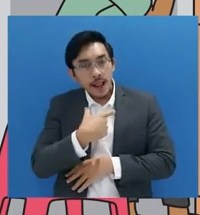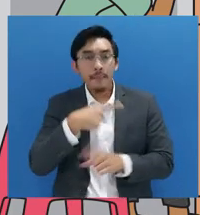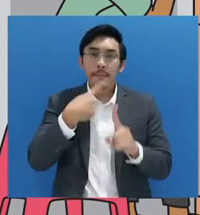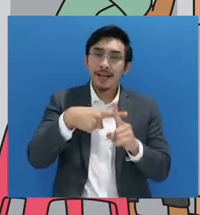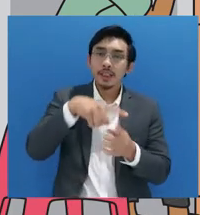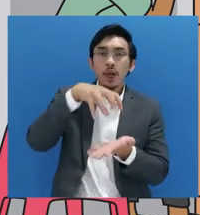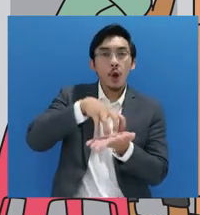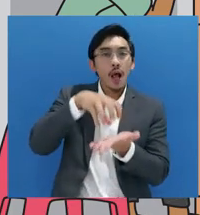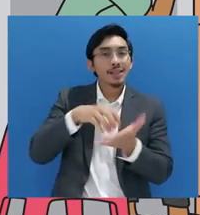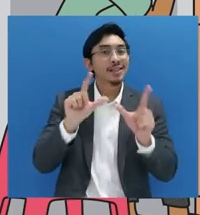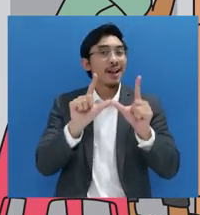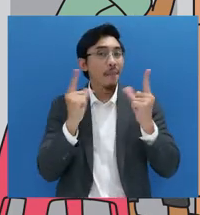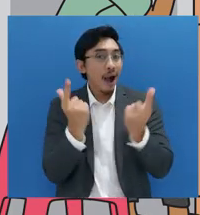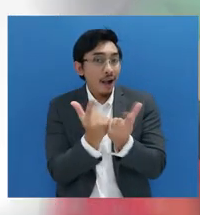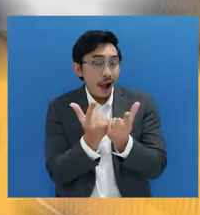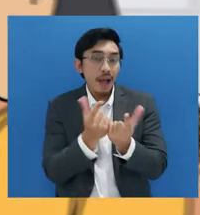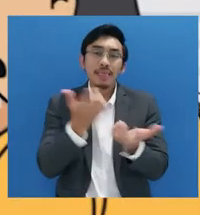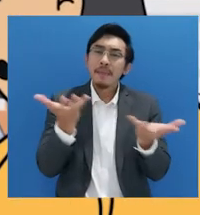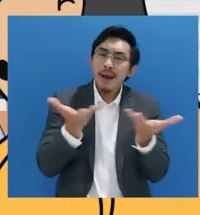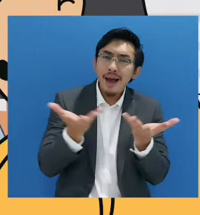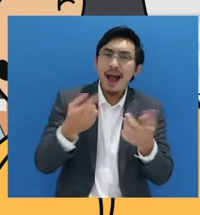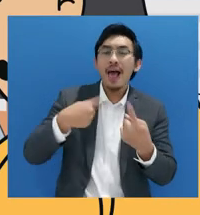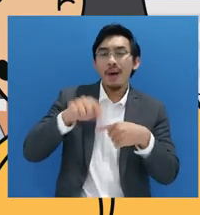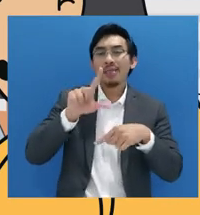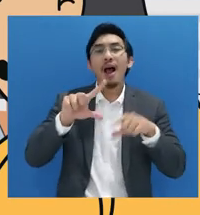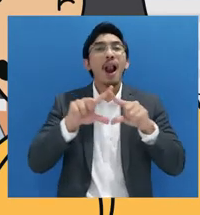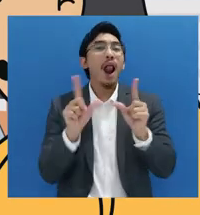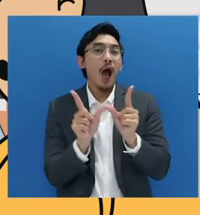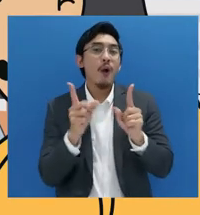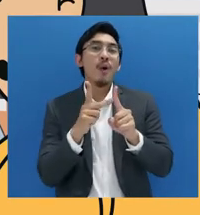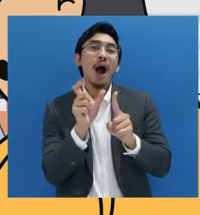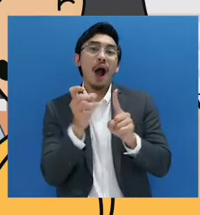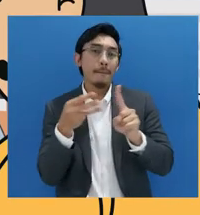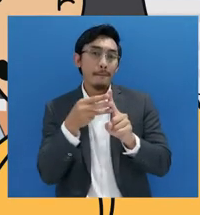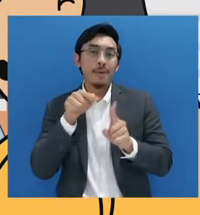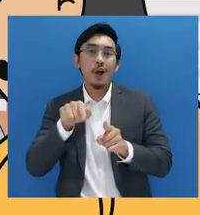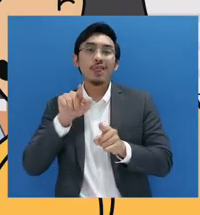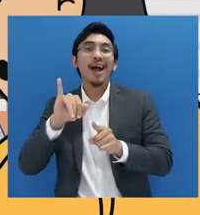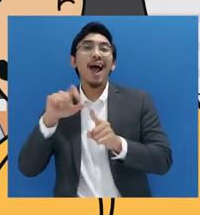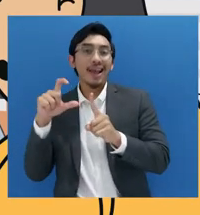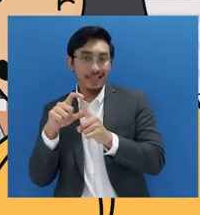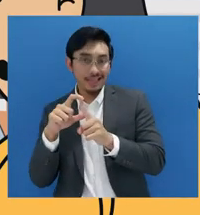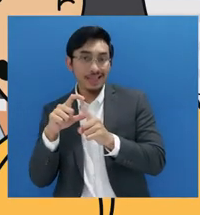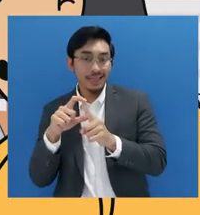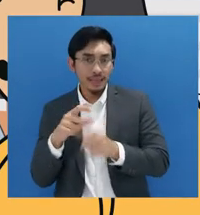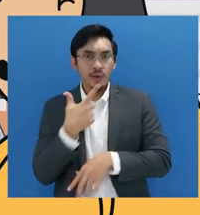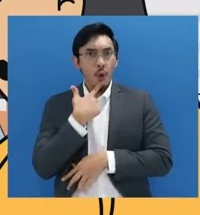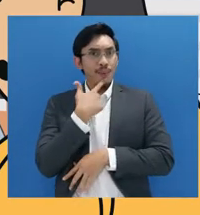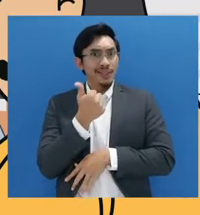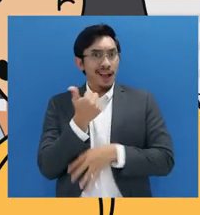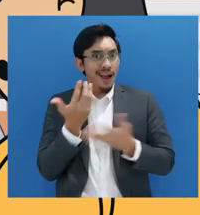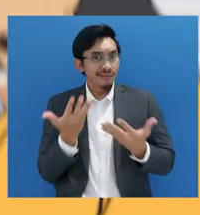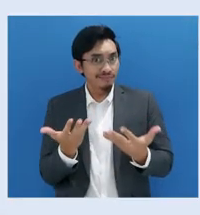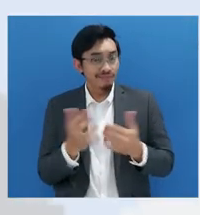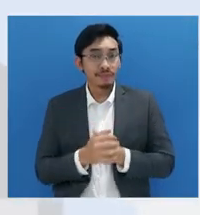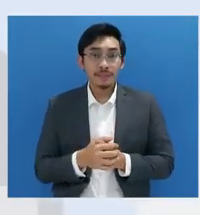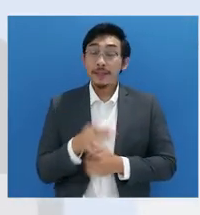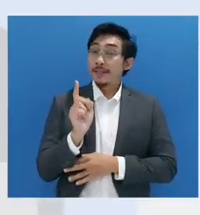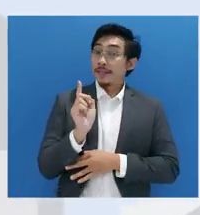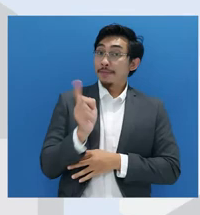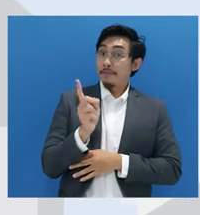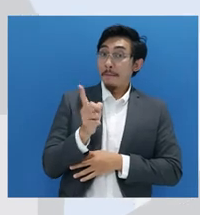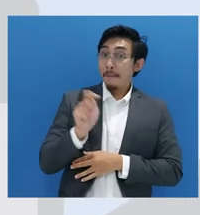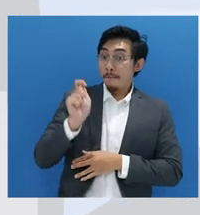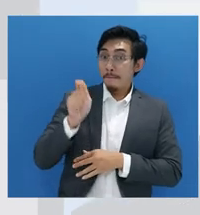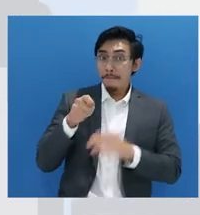di laman lawhub.id. Mengapa bisa? Karena dengan menggunakan salah satu fitur unggulan lawhub.id